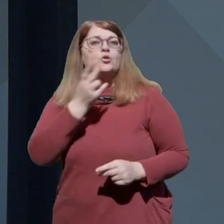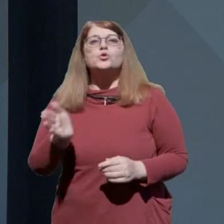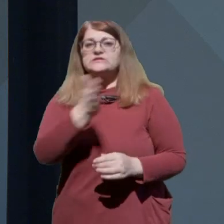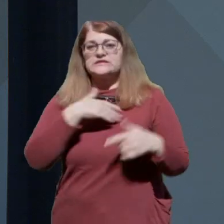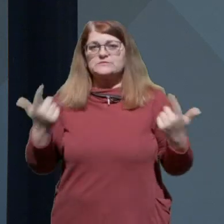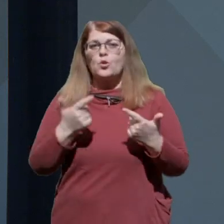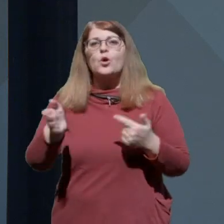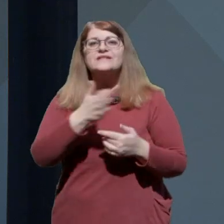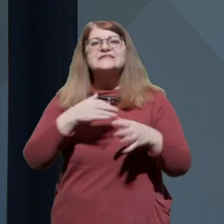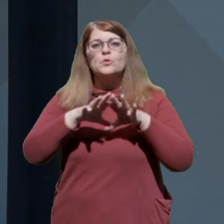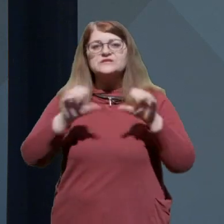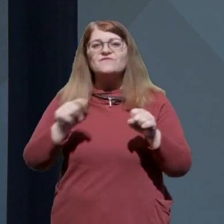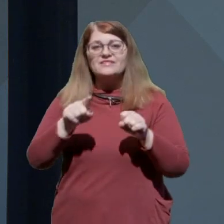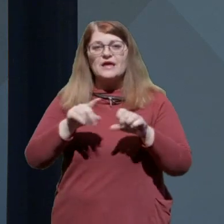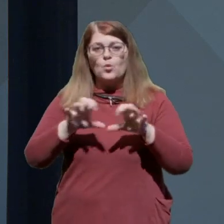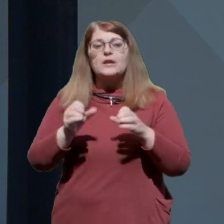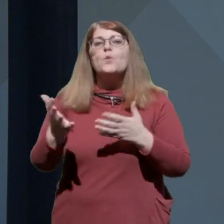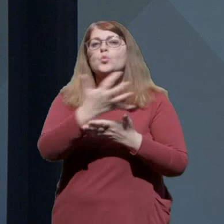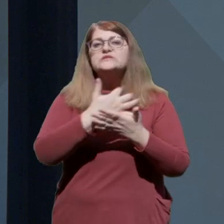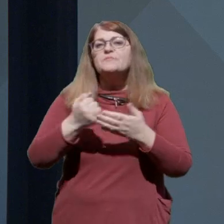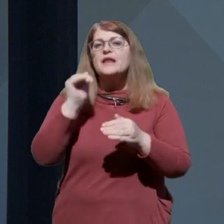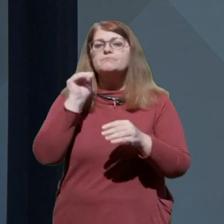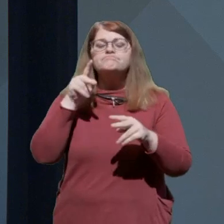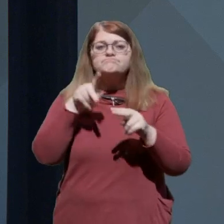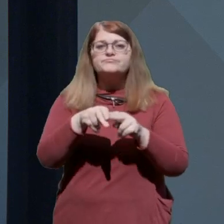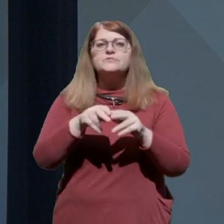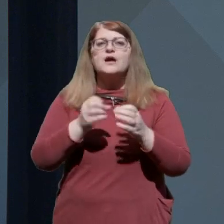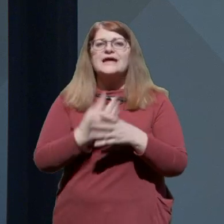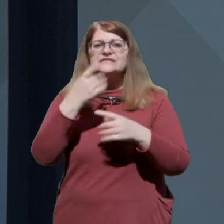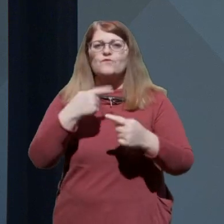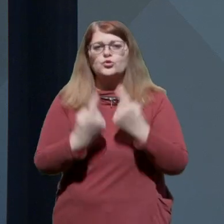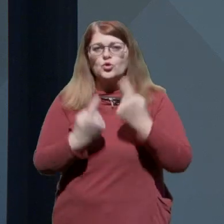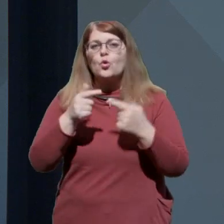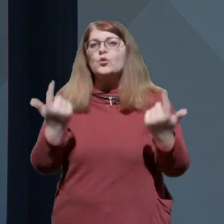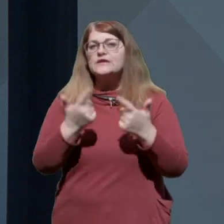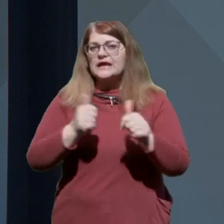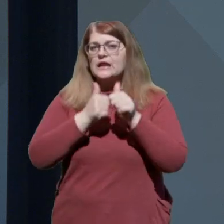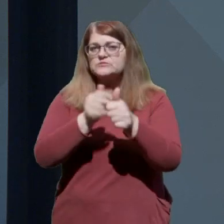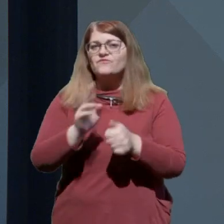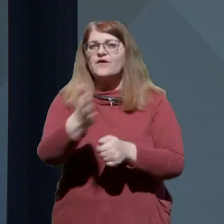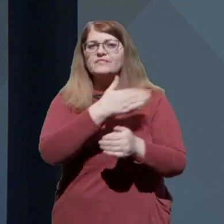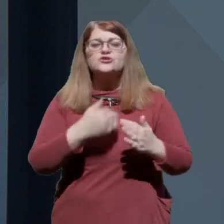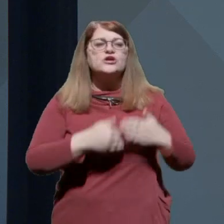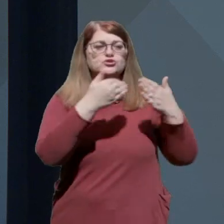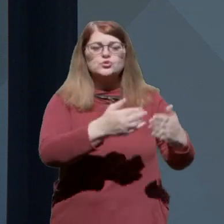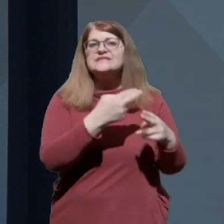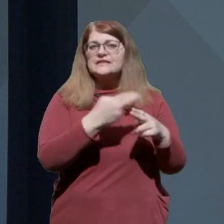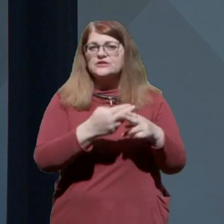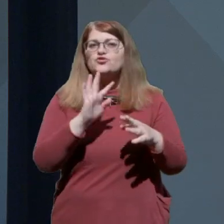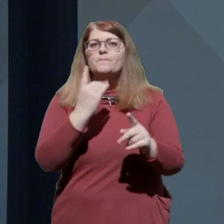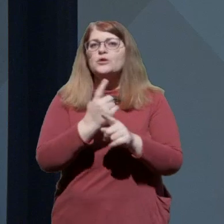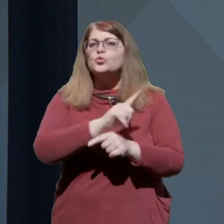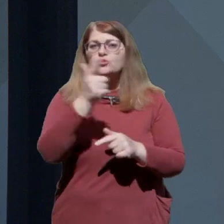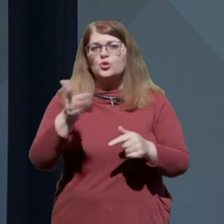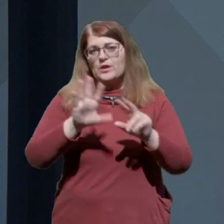da smo z izvajanjem teh ukrepov uspeli preprečiti razvoj dogodkov, ki jih lahko spremljamo v naših sosednih državah, pa tudi drugot